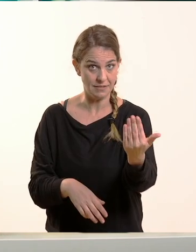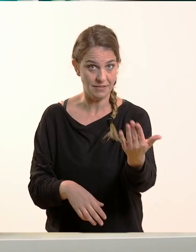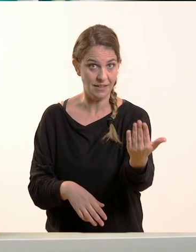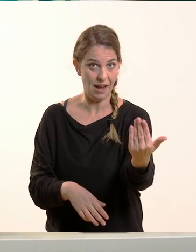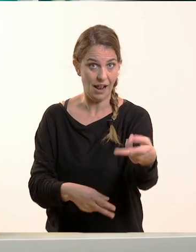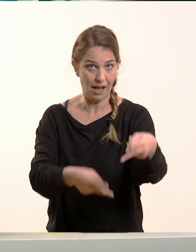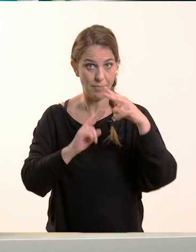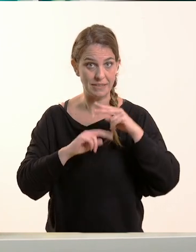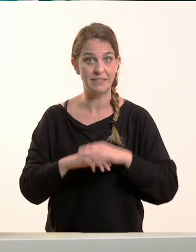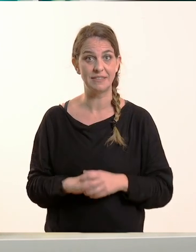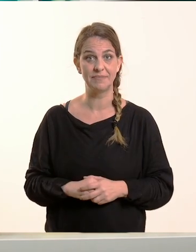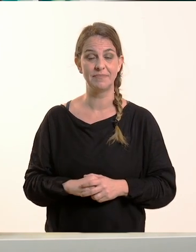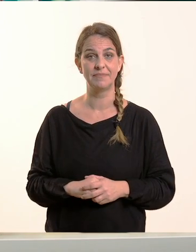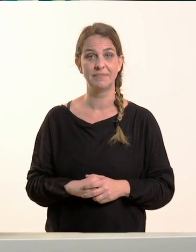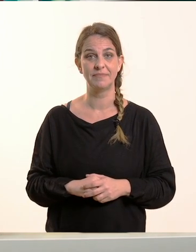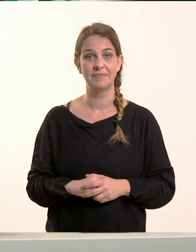άκρη.